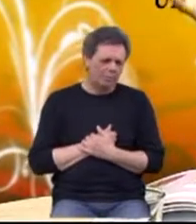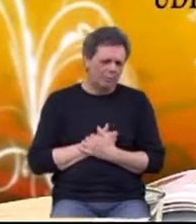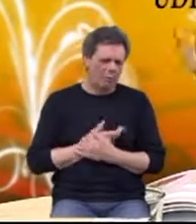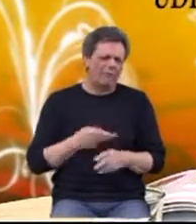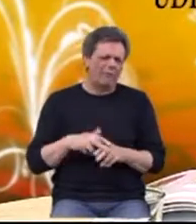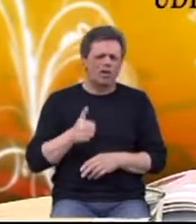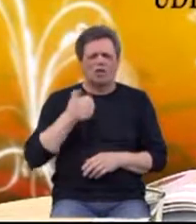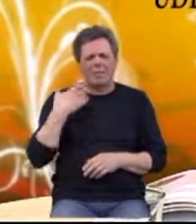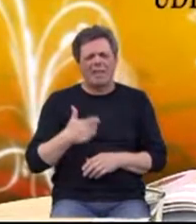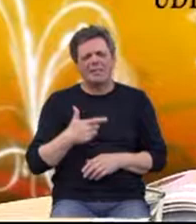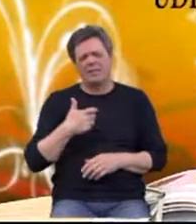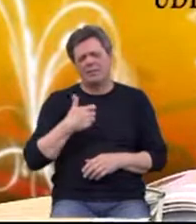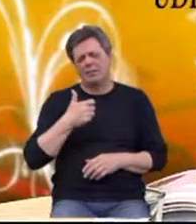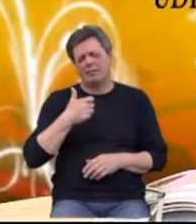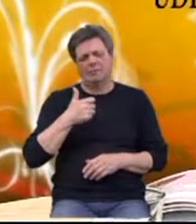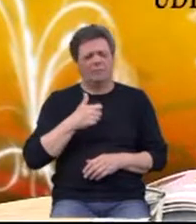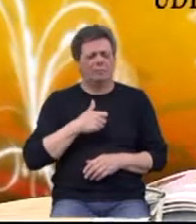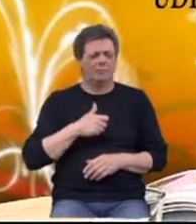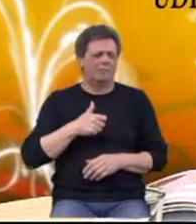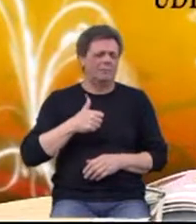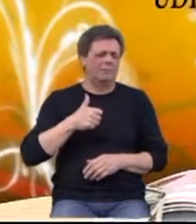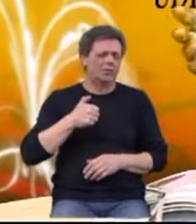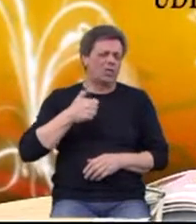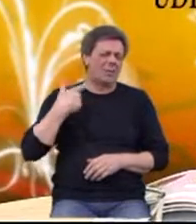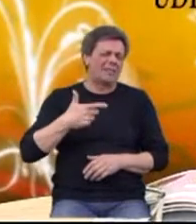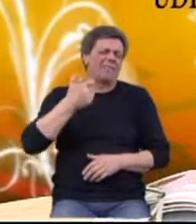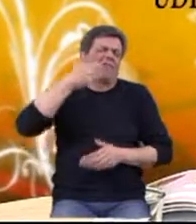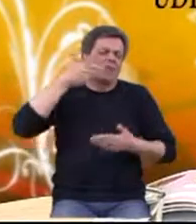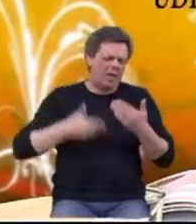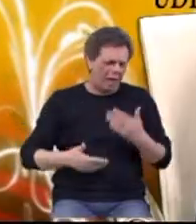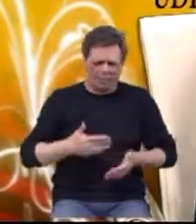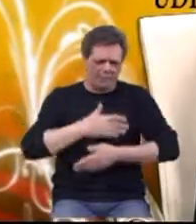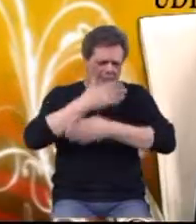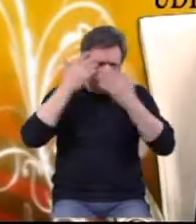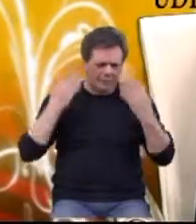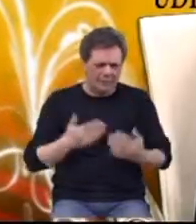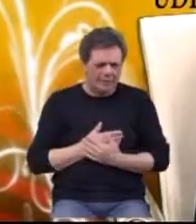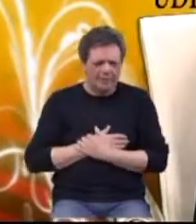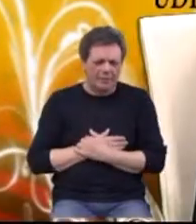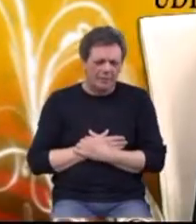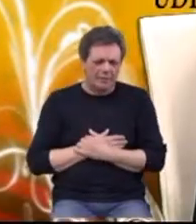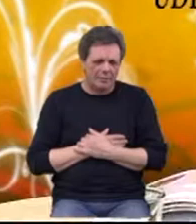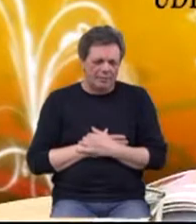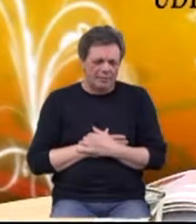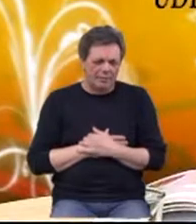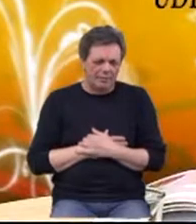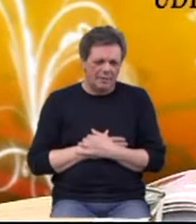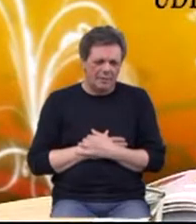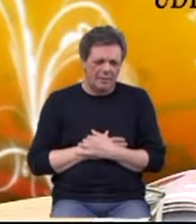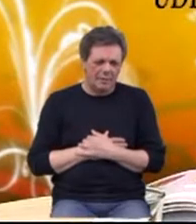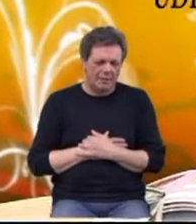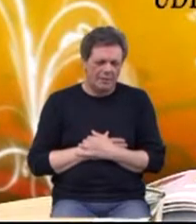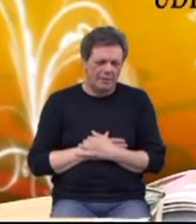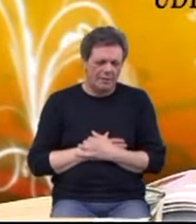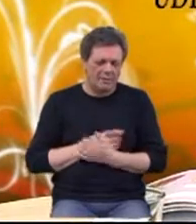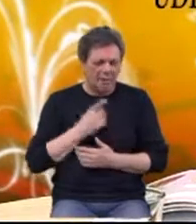70, 200, 250 kila i tako dalje, i još na neke metode koje ćete vi to kazati kasnije.